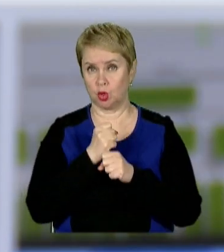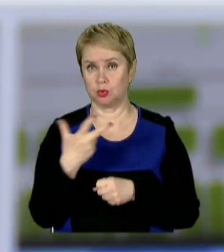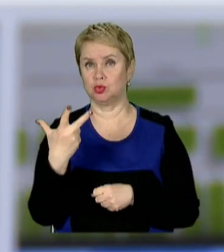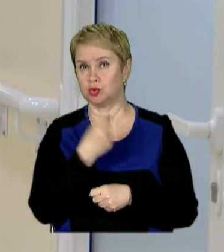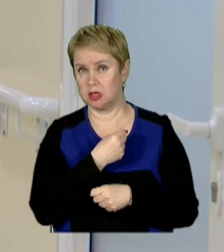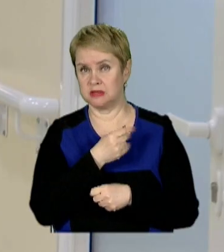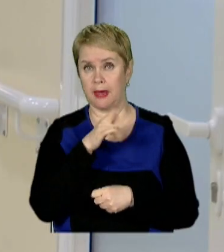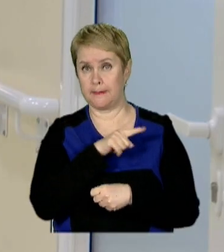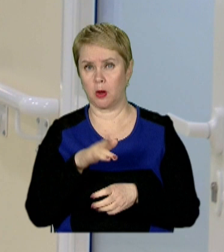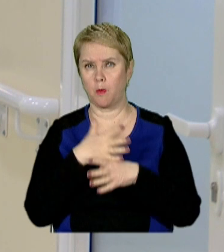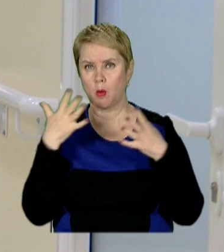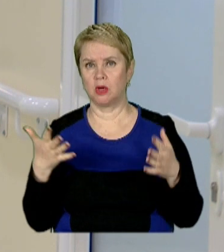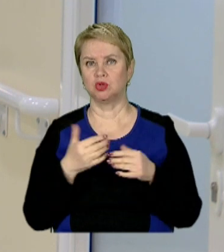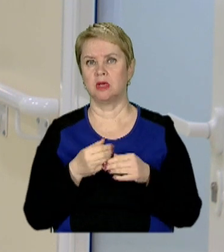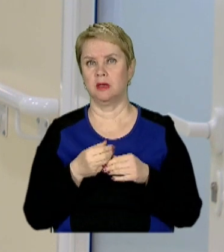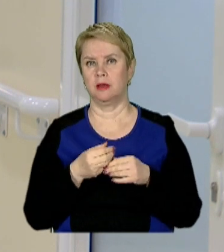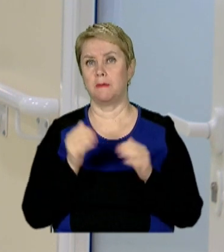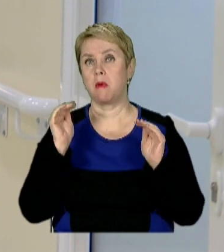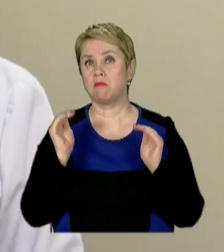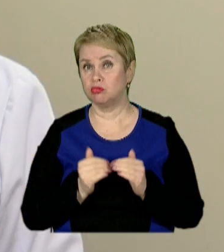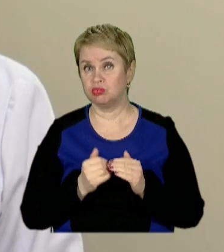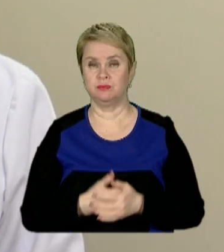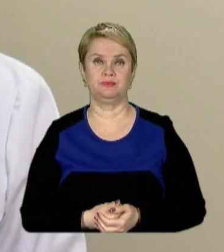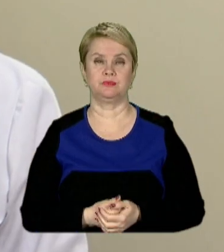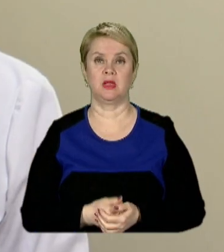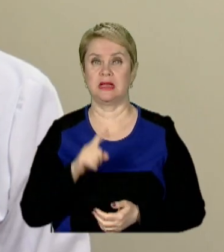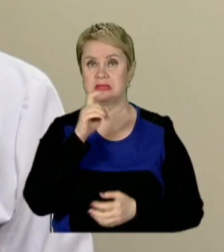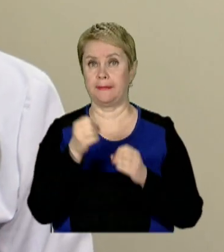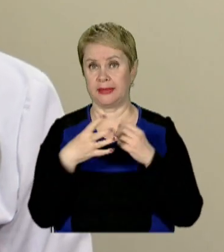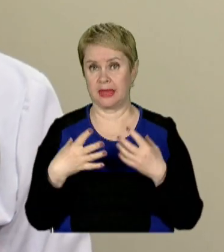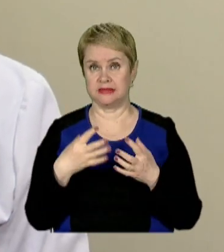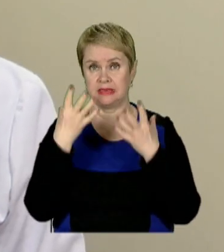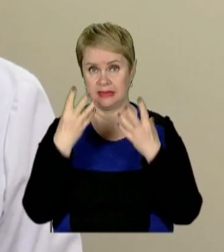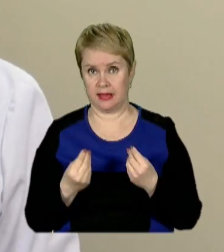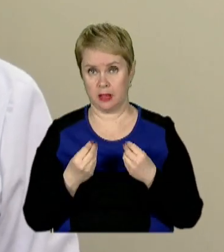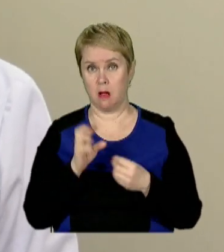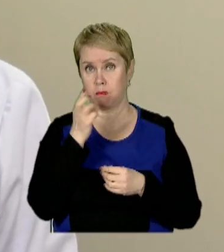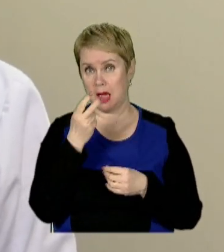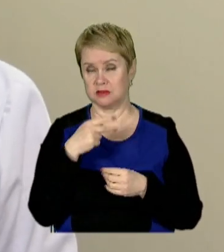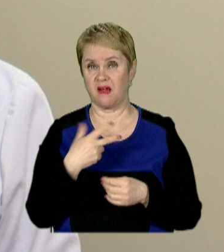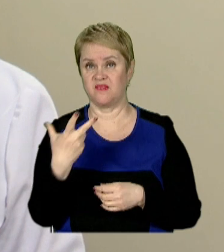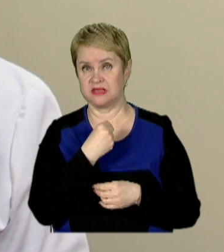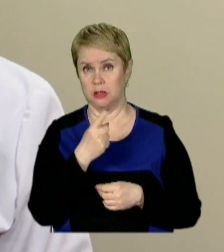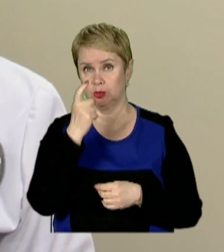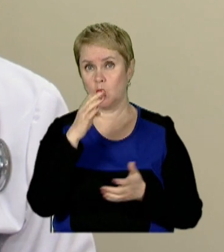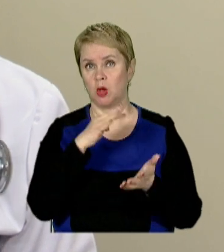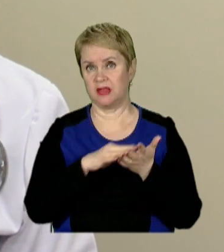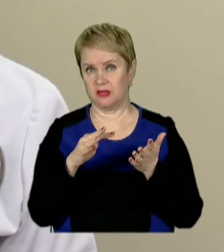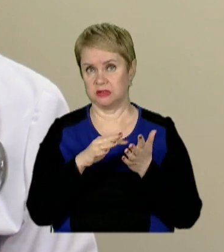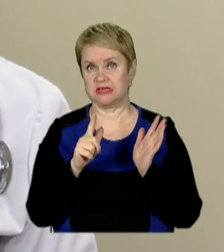щеплення за період повномасштабної значно поменшало. За 15 днів березня ми вакцинували 197